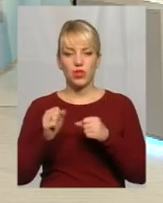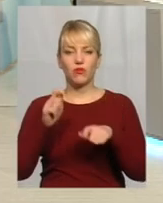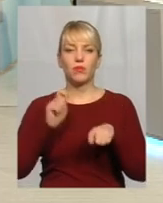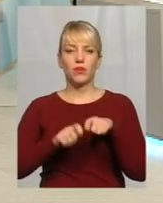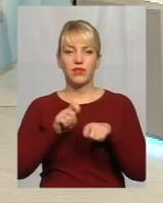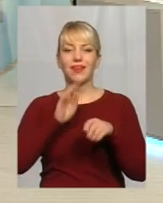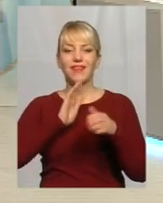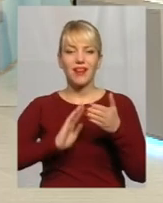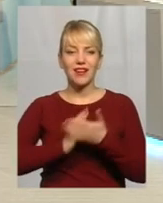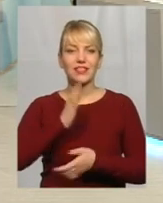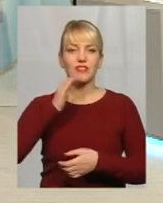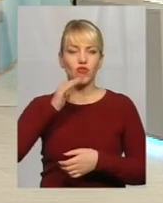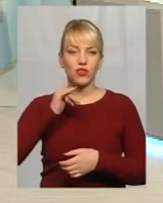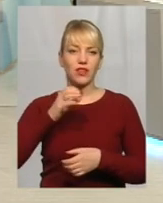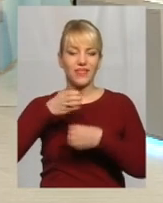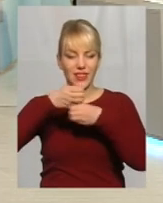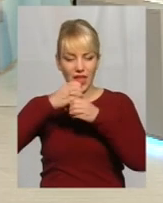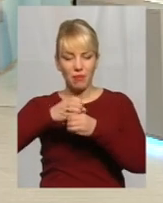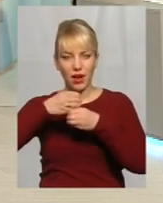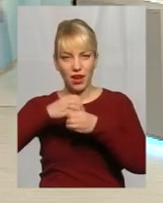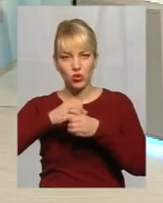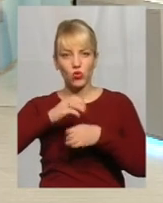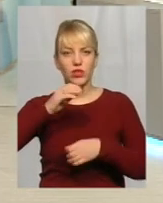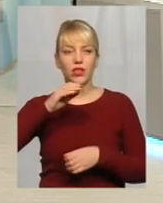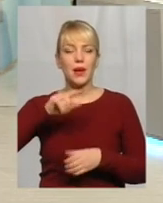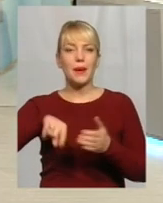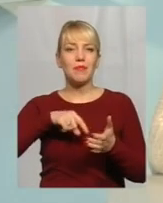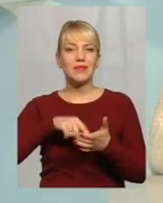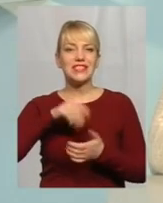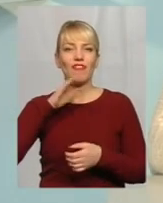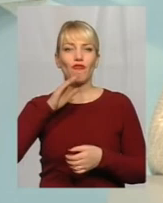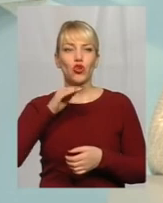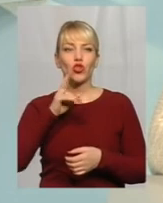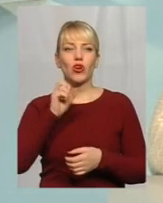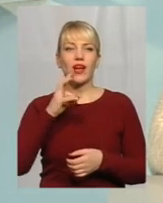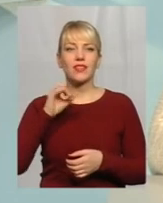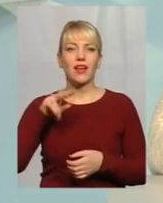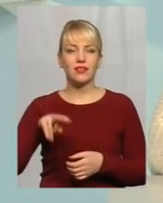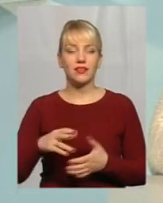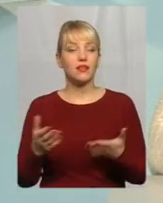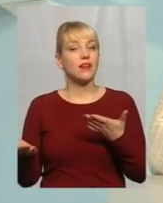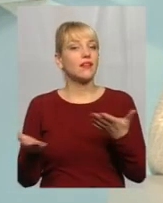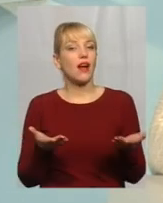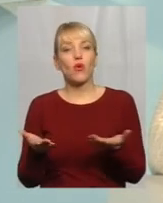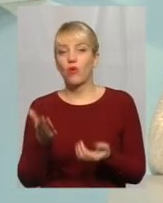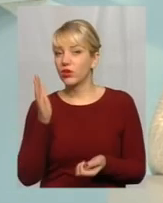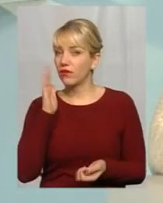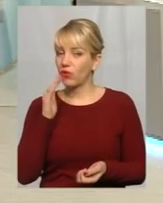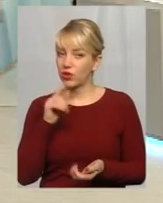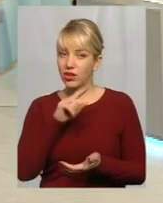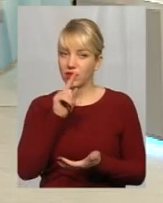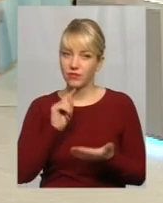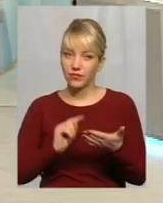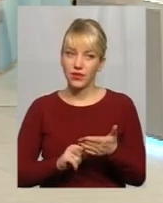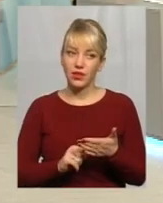води в лабораторії «Міськводоканал»? Якої води? Ну, напевно, ту,